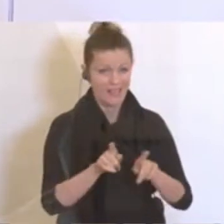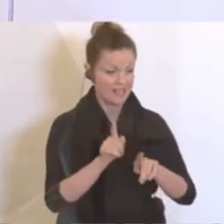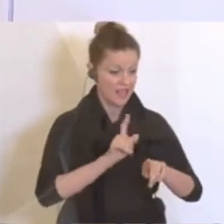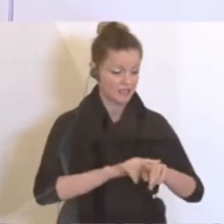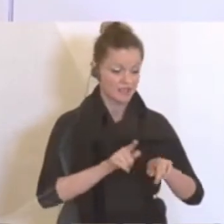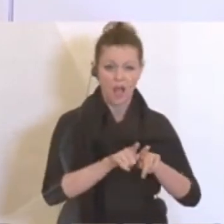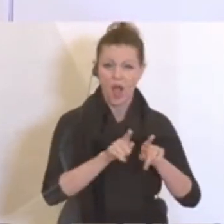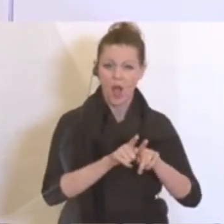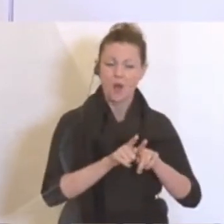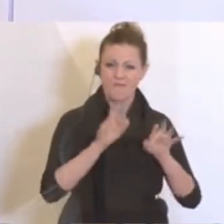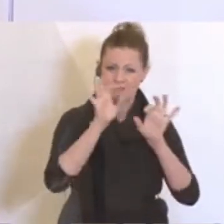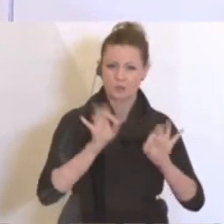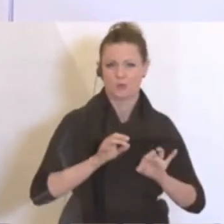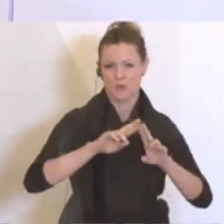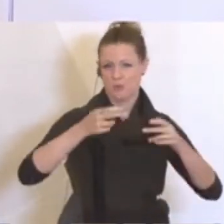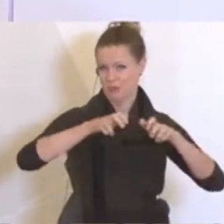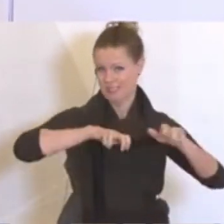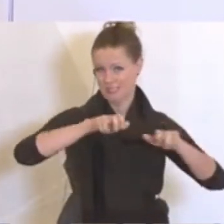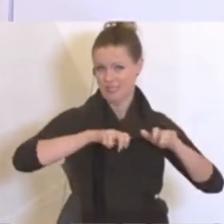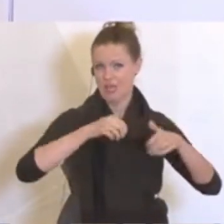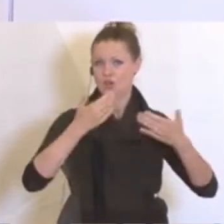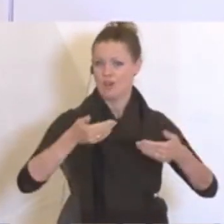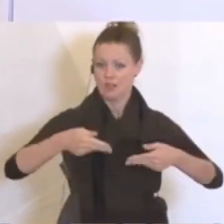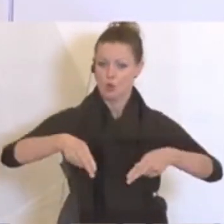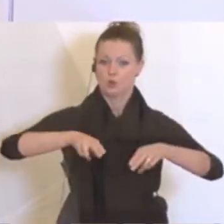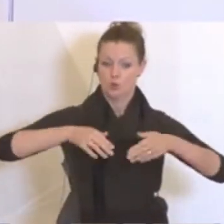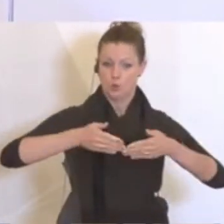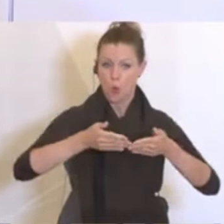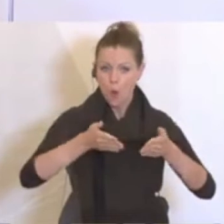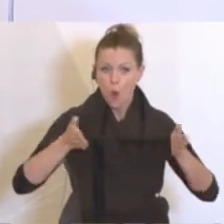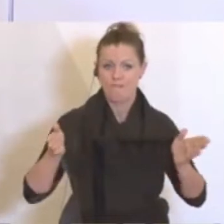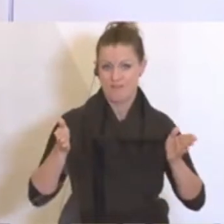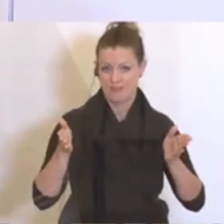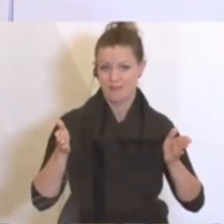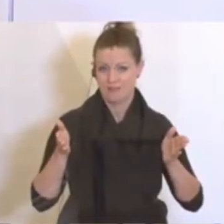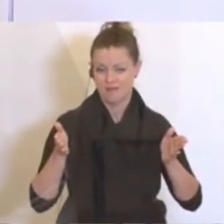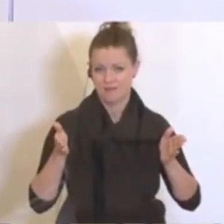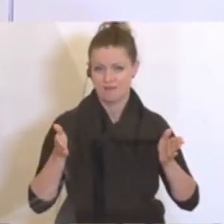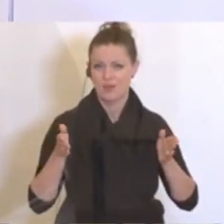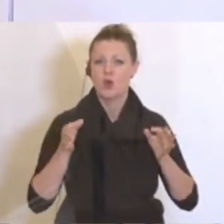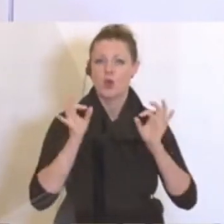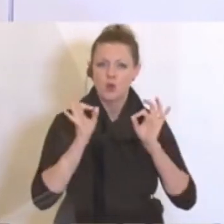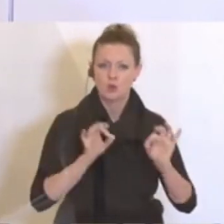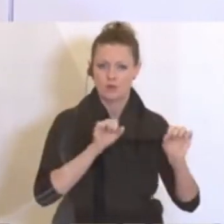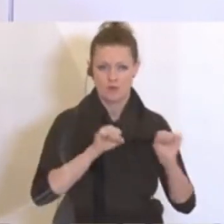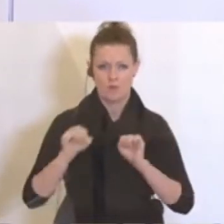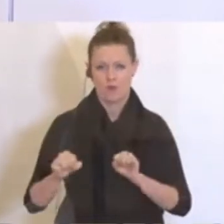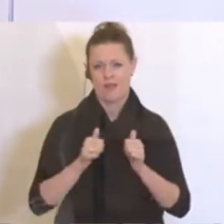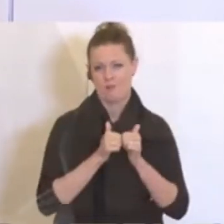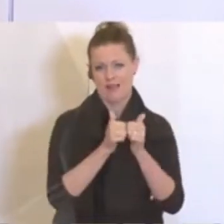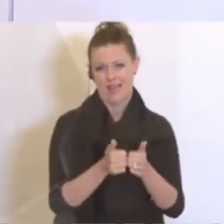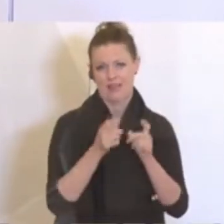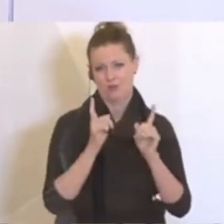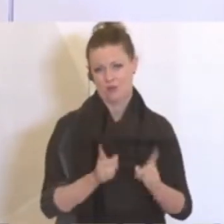wir aber gemeinsam auch als Bundesregierung, dieses Wiederhochfahren, dieses Aufsperren so gut es geht zu begleiten und